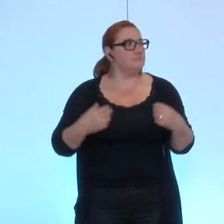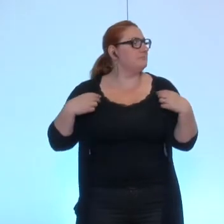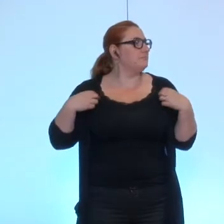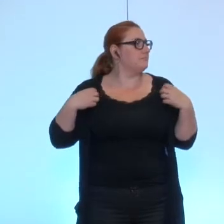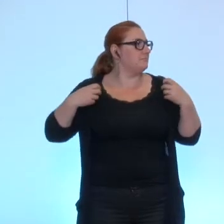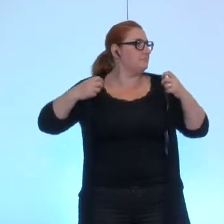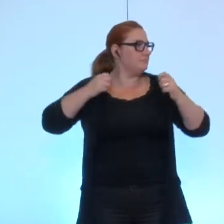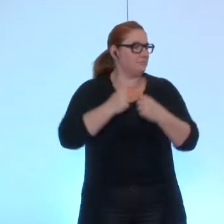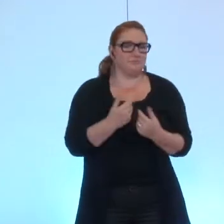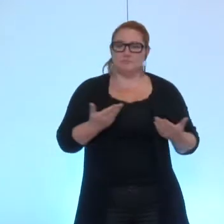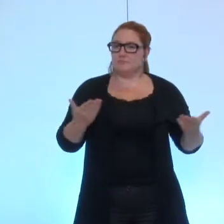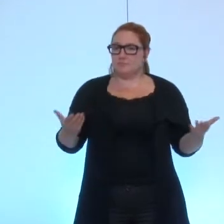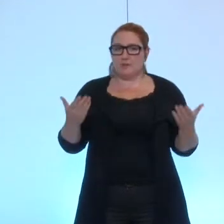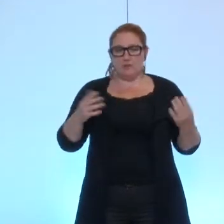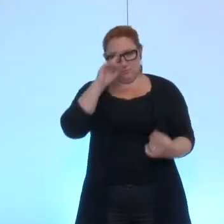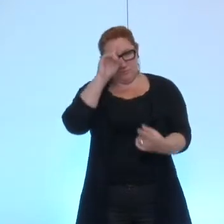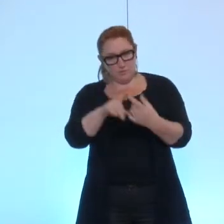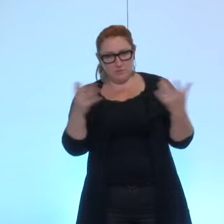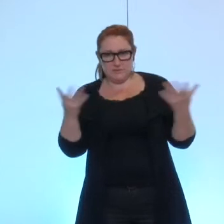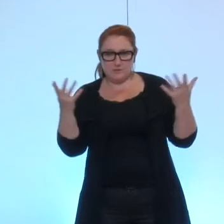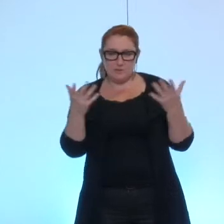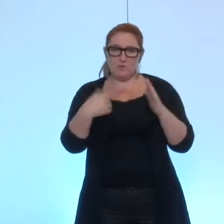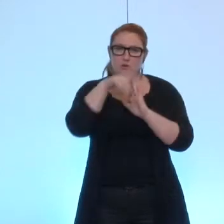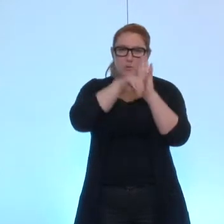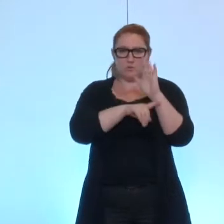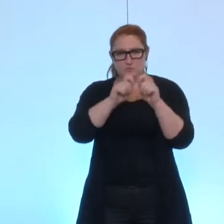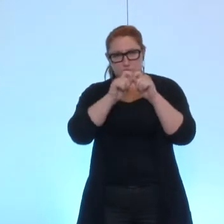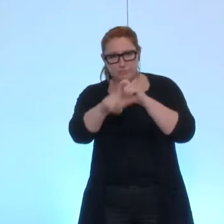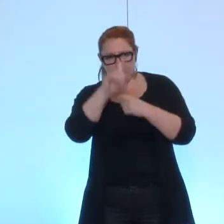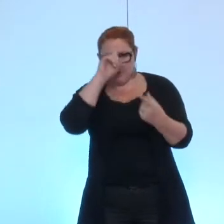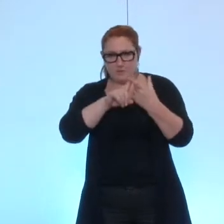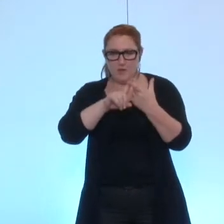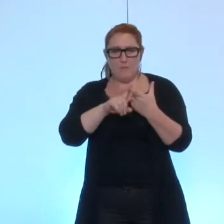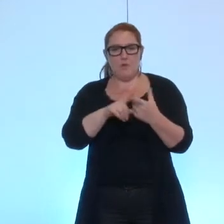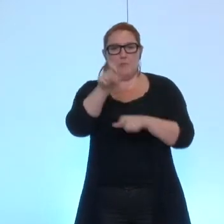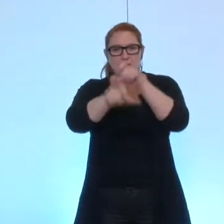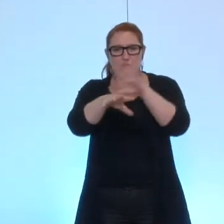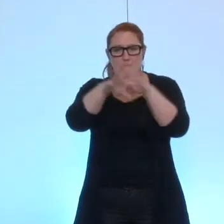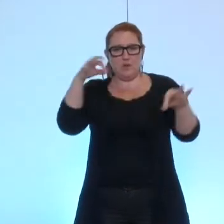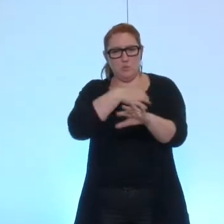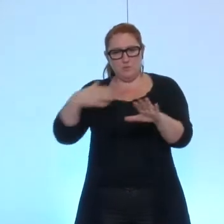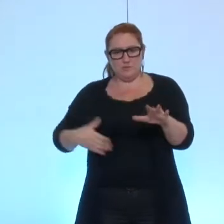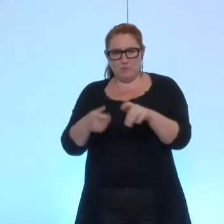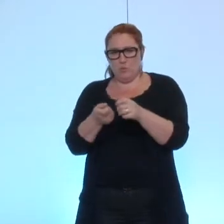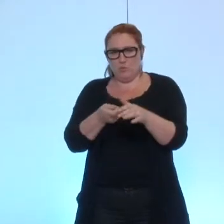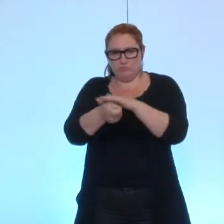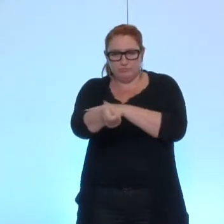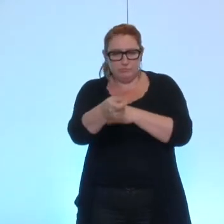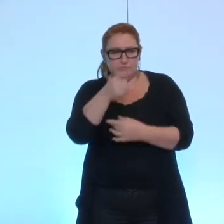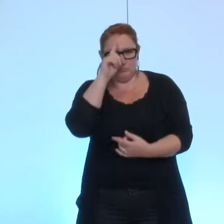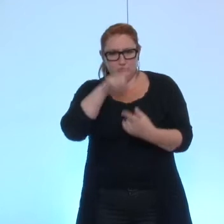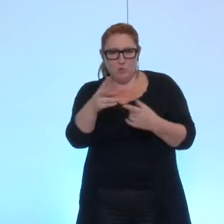Alors, il s'agit d'adopter les conditions de versement d'une aide financière aux élus municipaux pour garde d'enfants ou assistance de personnes